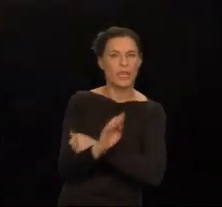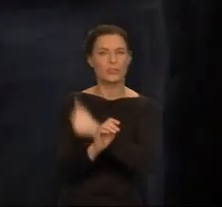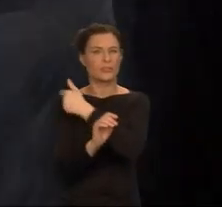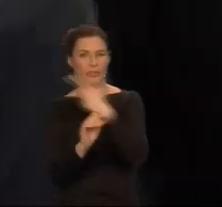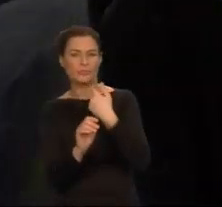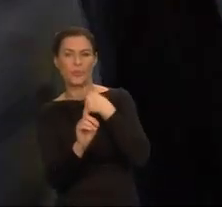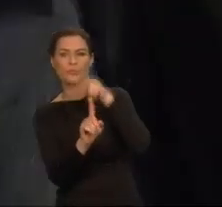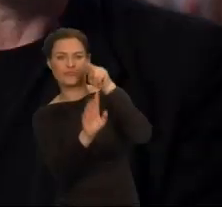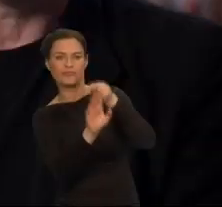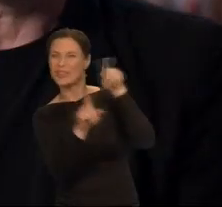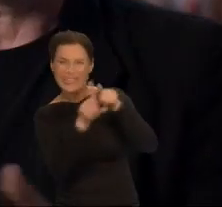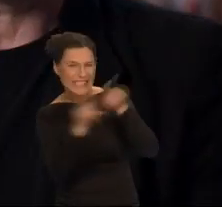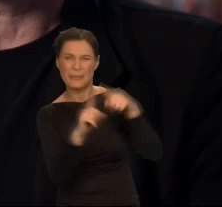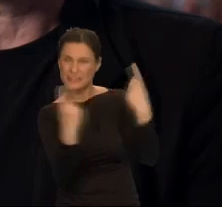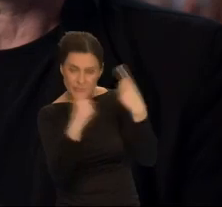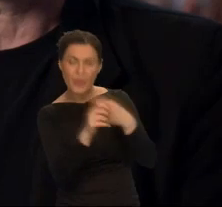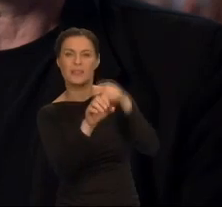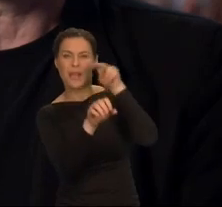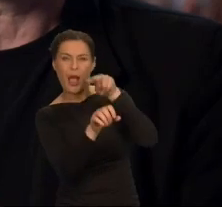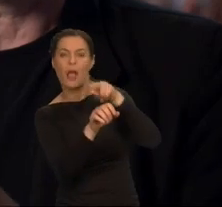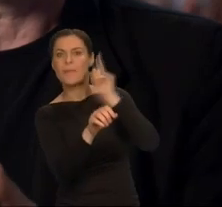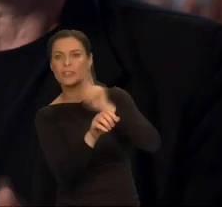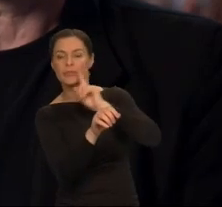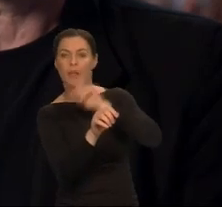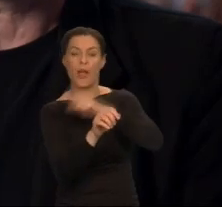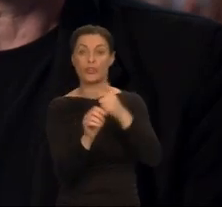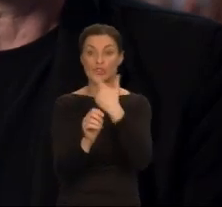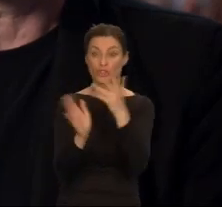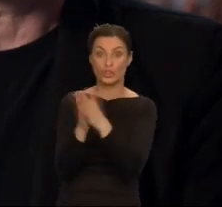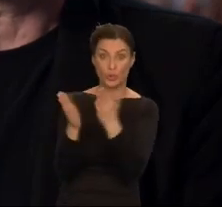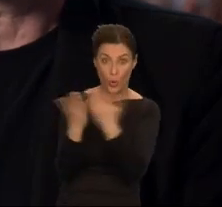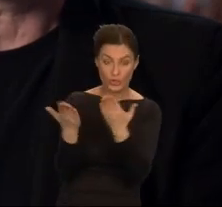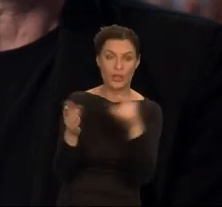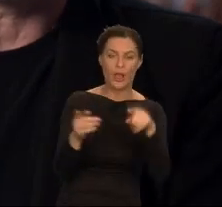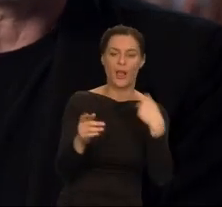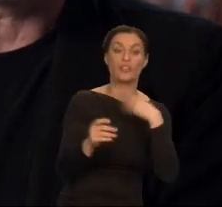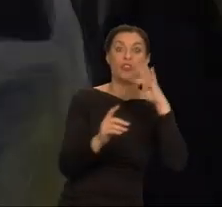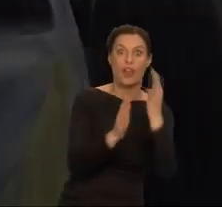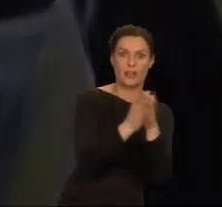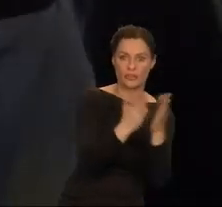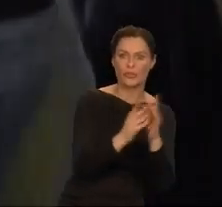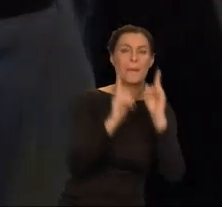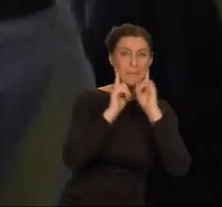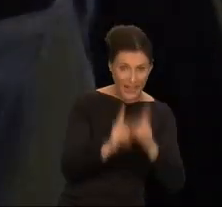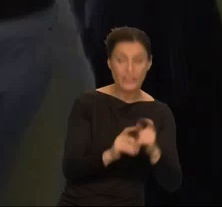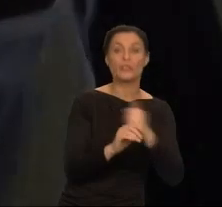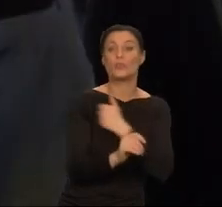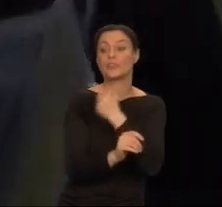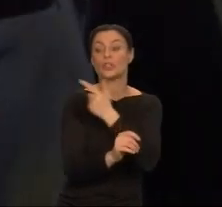Czytając, odkrywasz, że wszystko, co powiedziała w trzech pierwszych tomach, jest prawdą, ale nie całą.